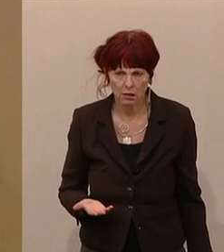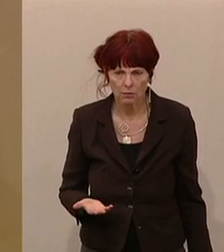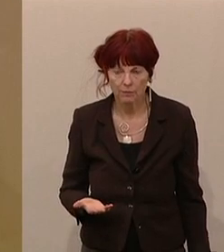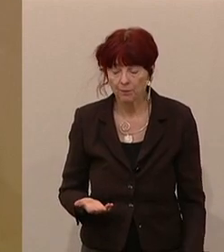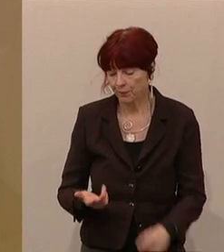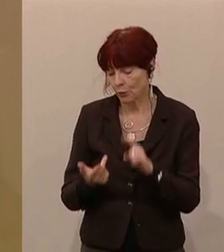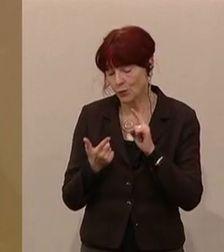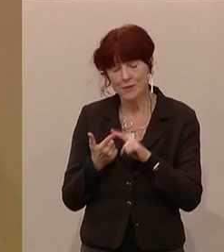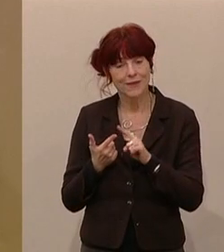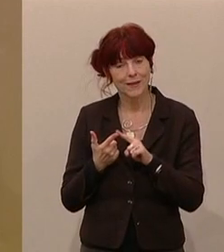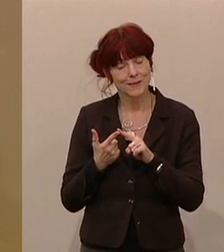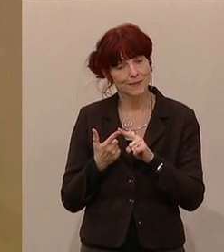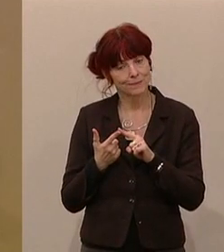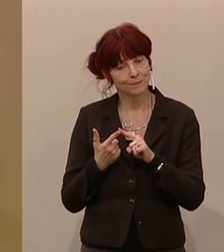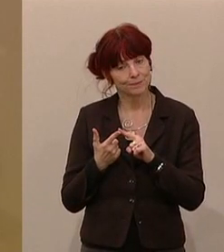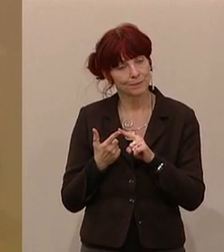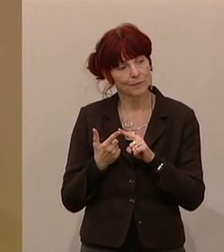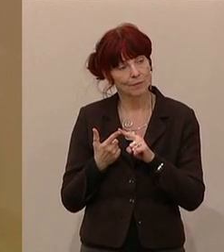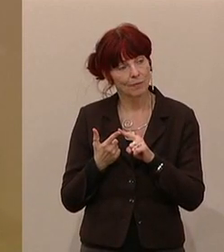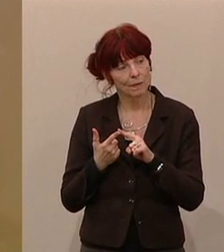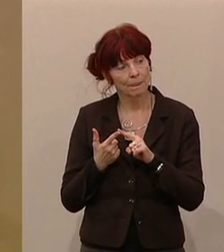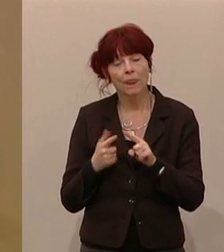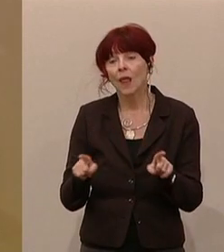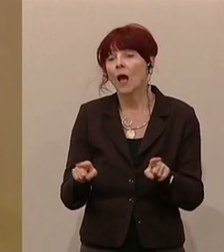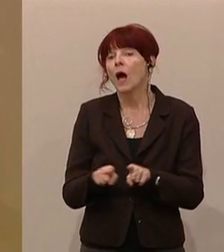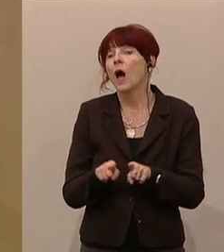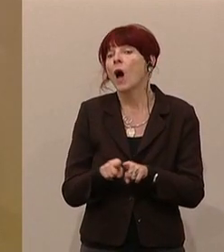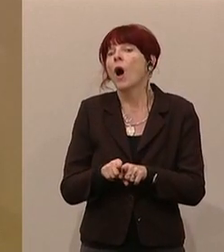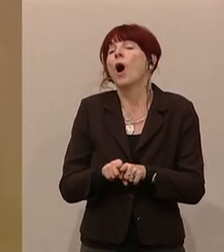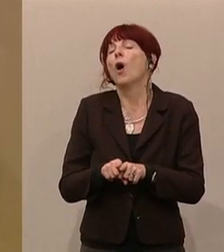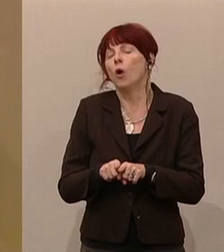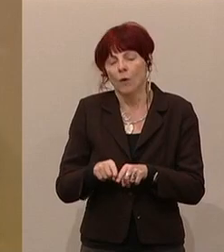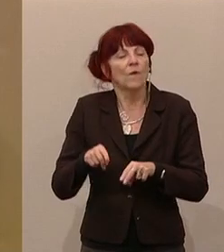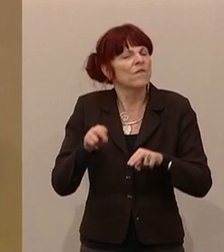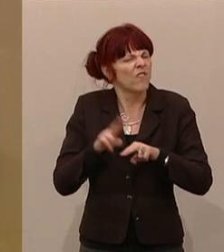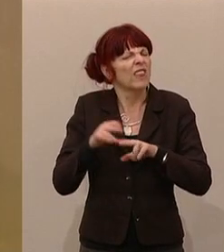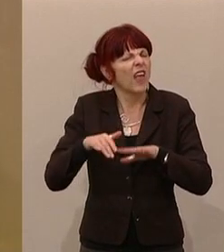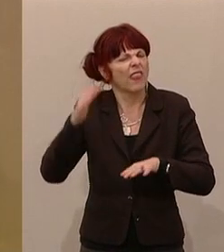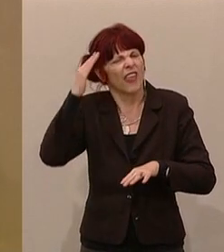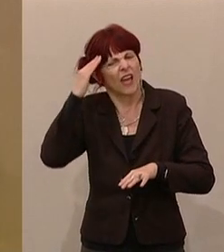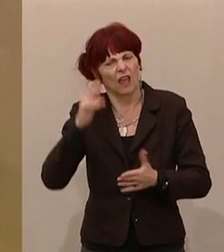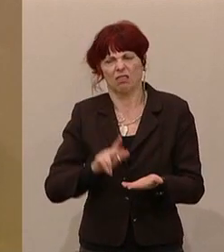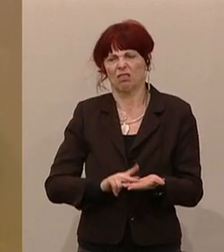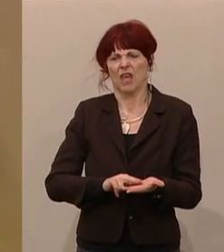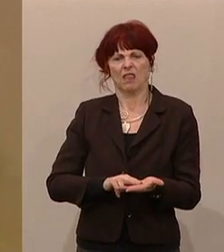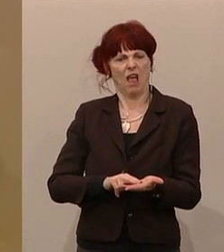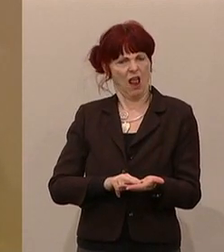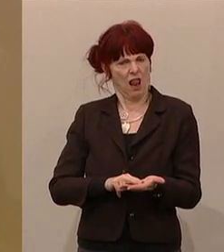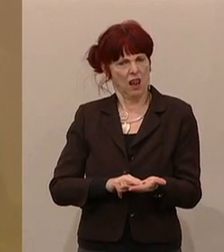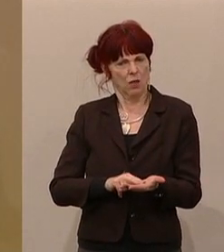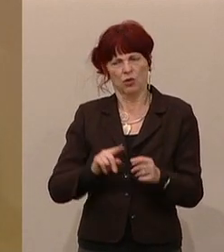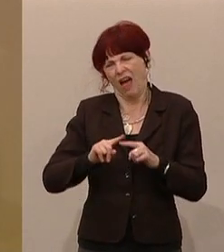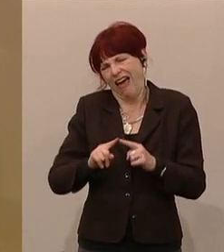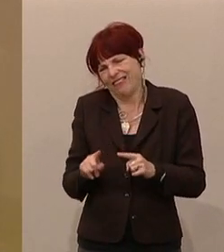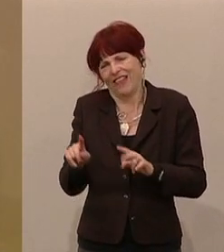auch wenn wir an die Digitalisierung denken, auch wenn wir an alles andere denken, ich habe